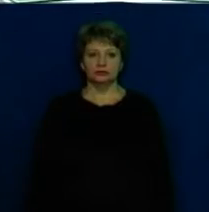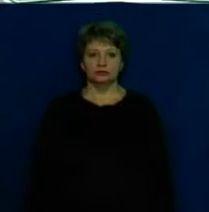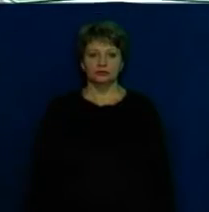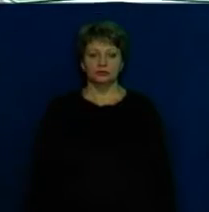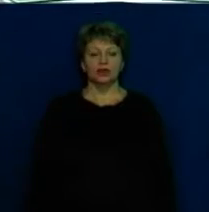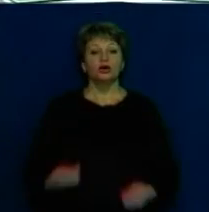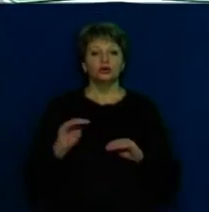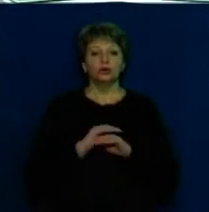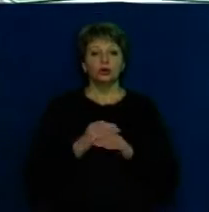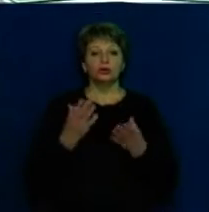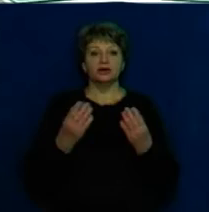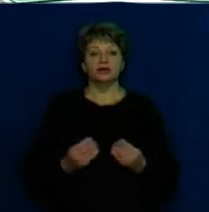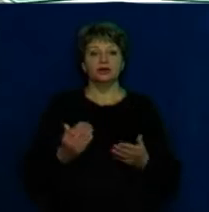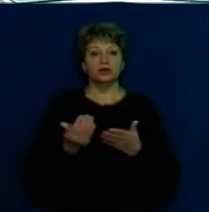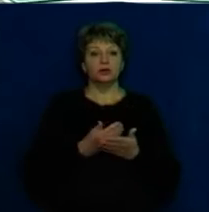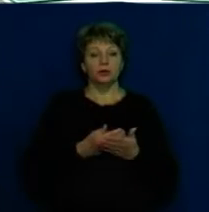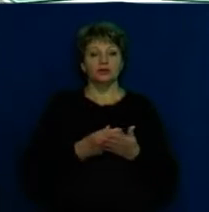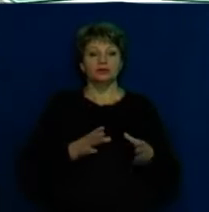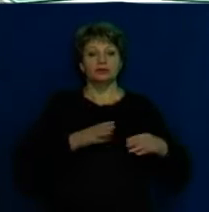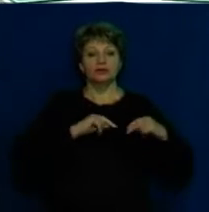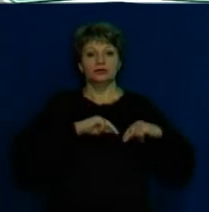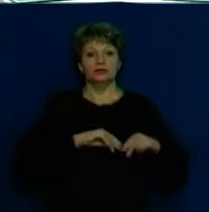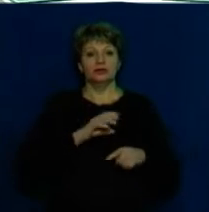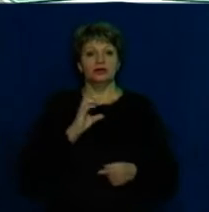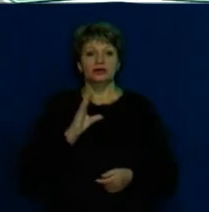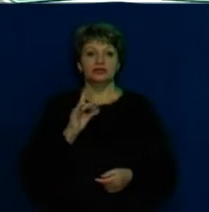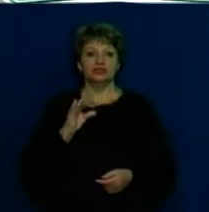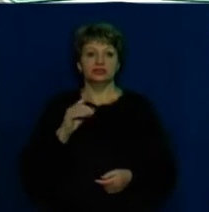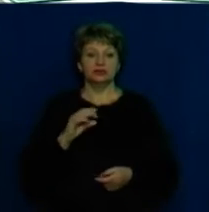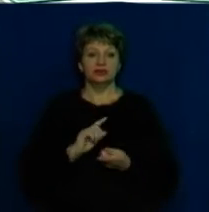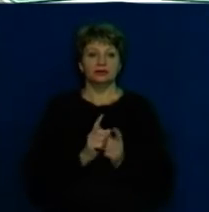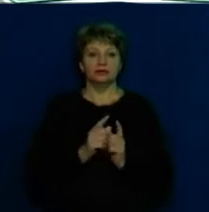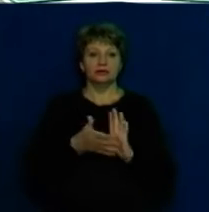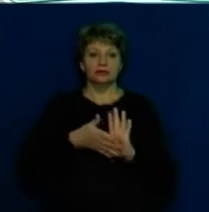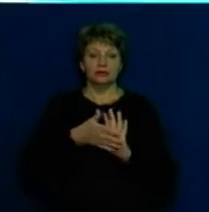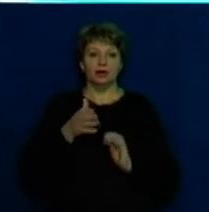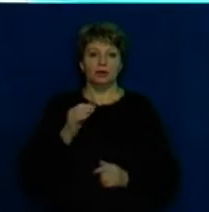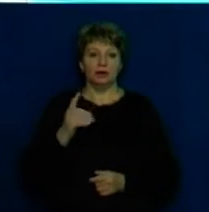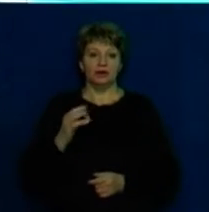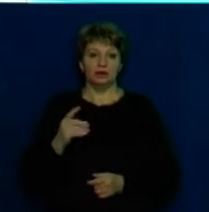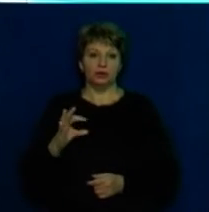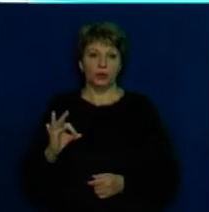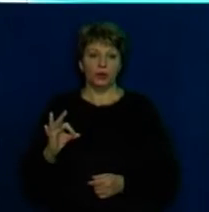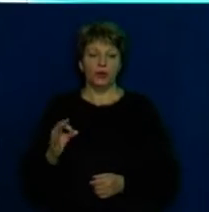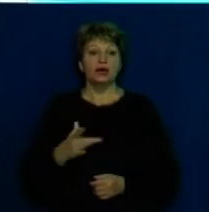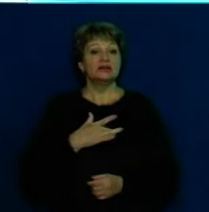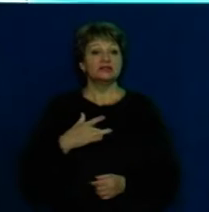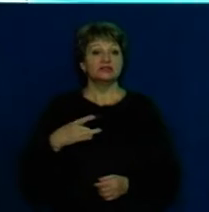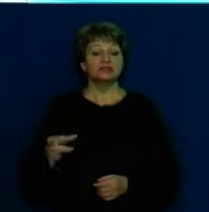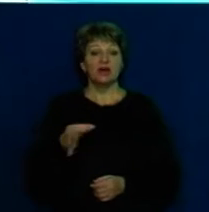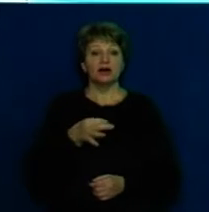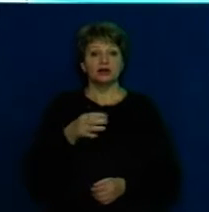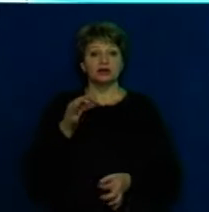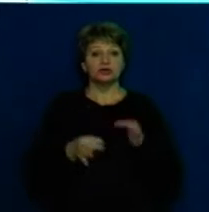День добрий. До вашої уваги новини. У студії працює Станіслав Шемет. Переклад мови і жестів Галина Абраменко. Суснівський райсуд